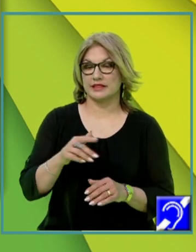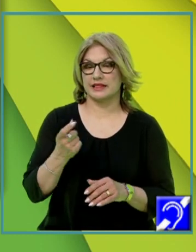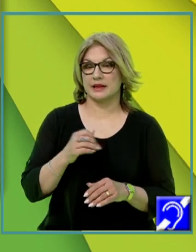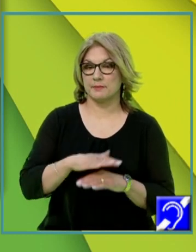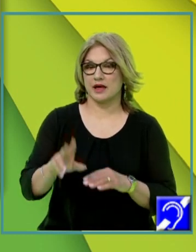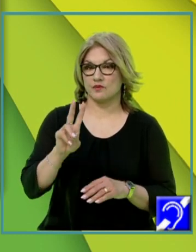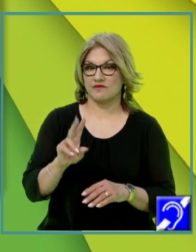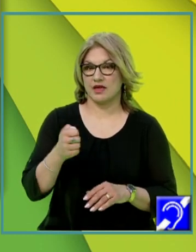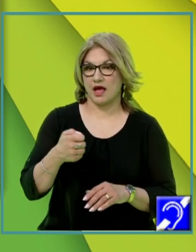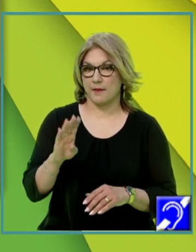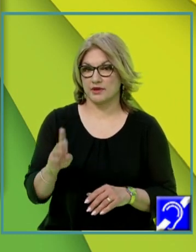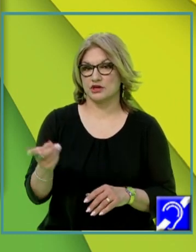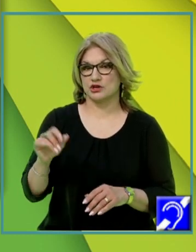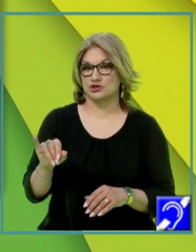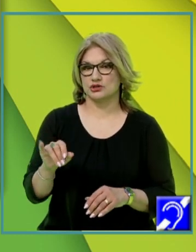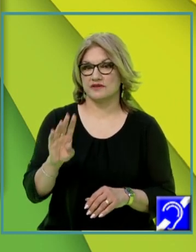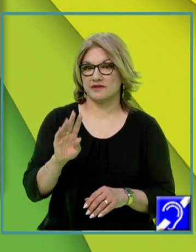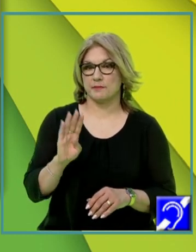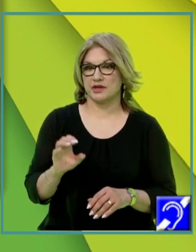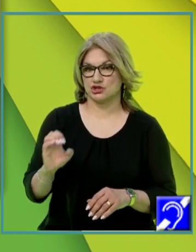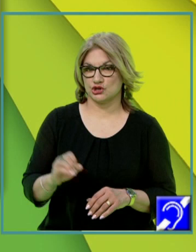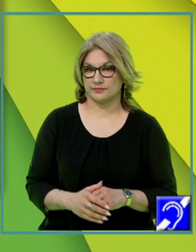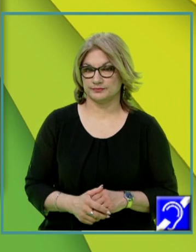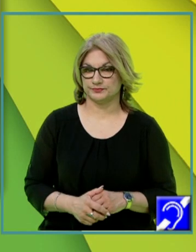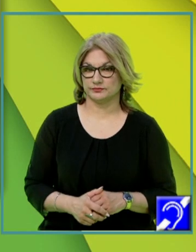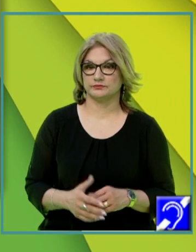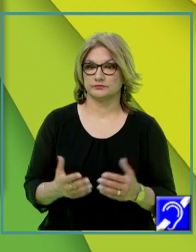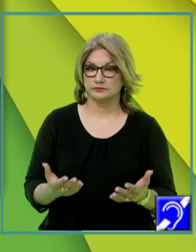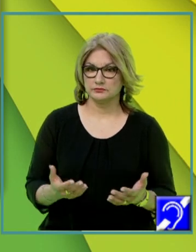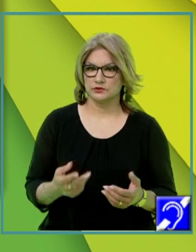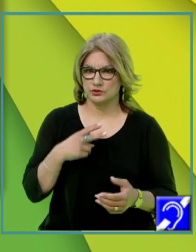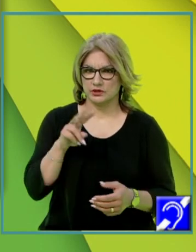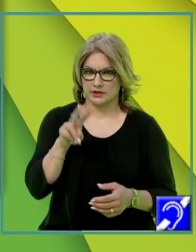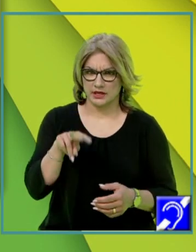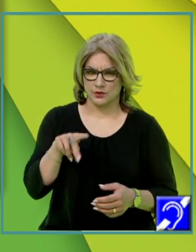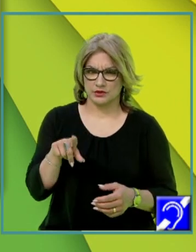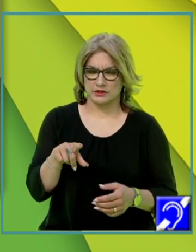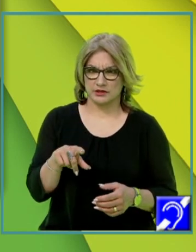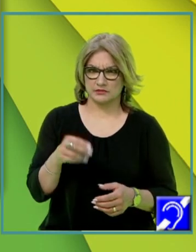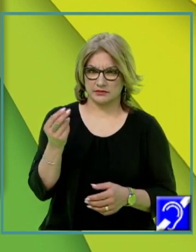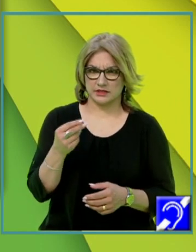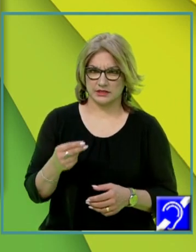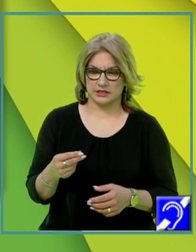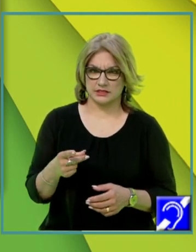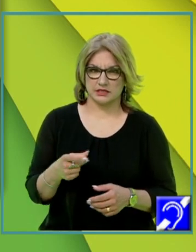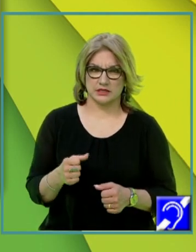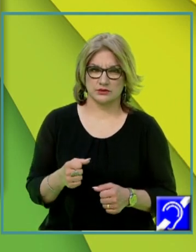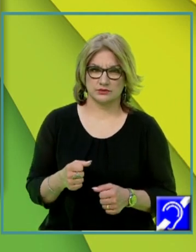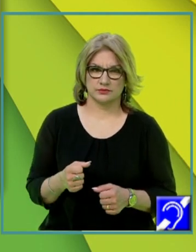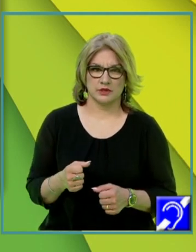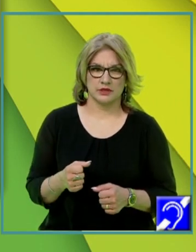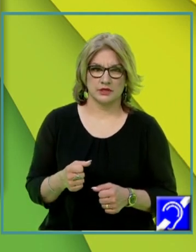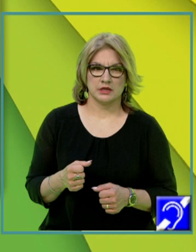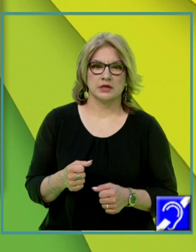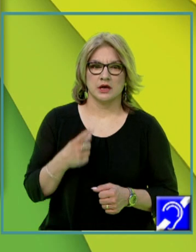din față și VBC cu planul din spate și atunci dacă ne uităm la figura pe care am reașezat-o aici